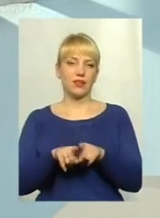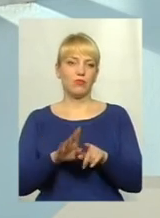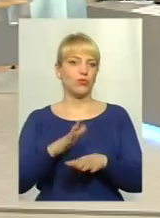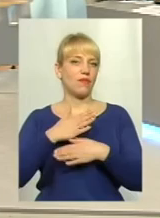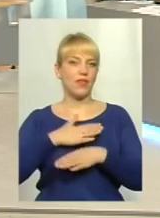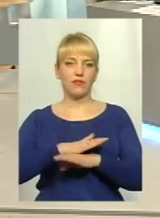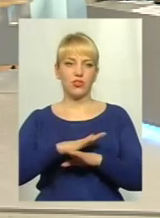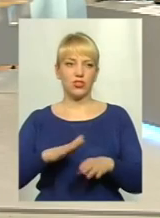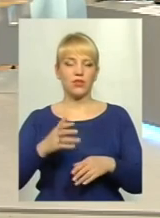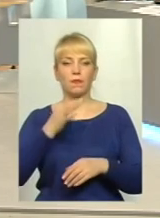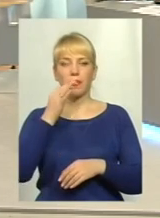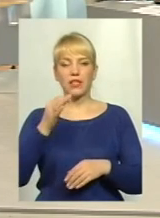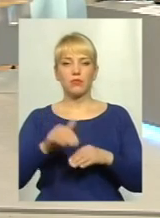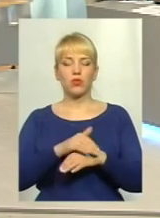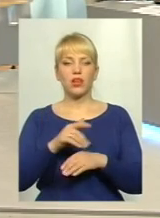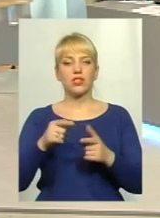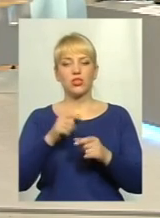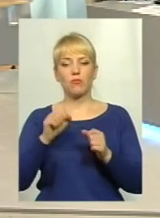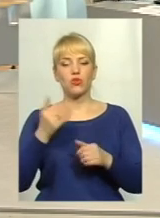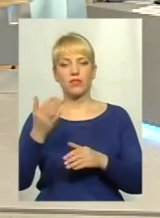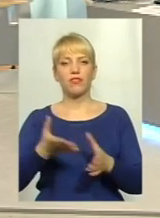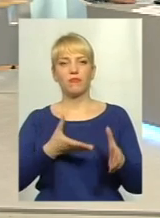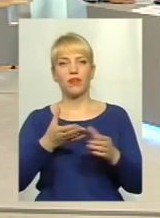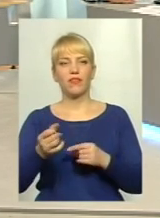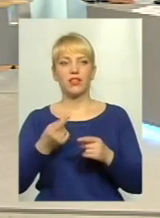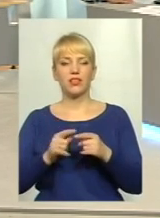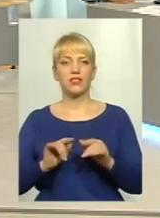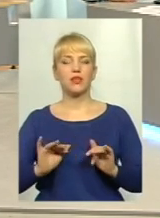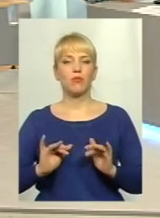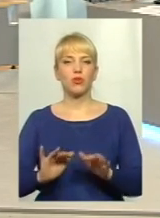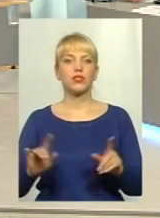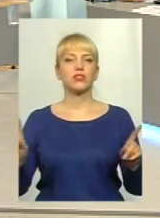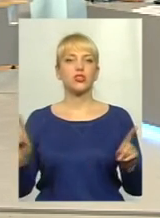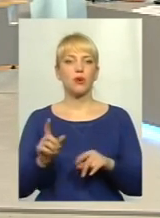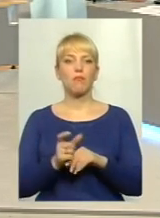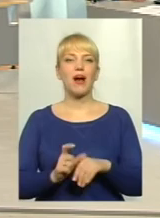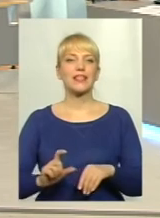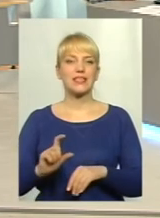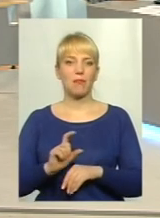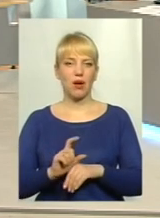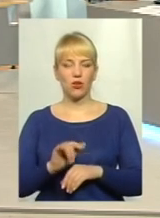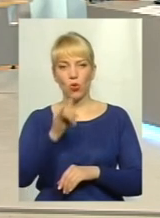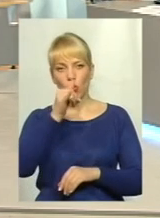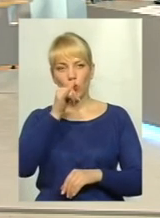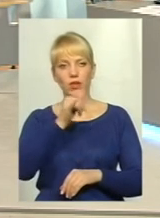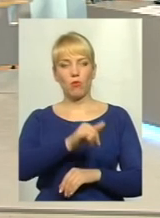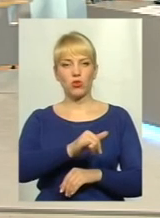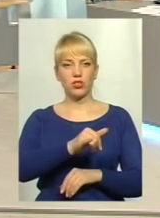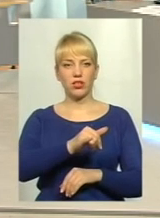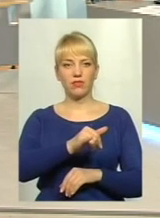Скажіть, будь ласка, чи можете ви впливати на ці процеси, щоб максимально унеможливити